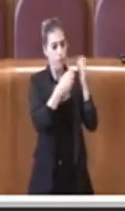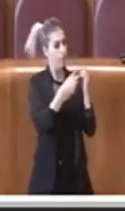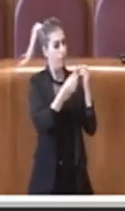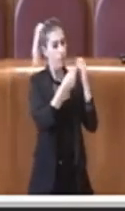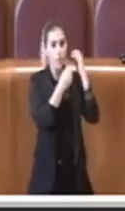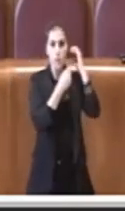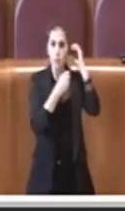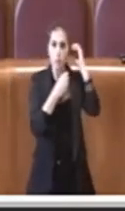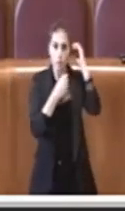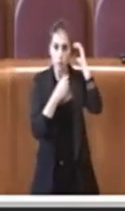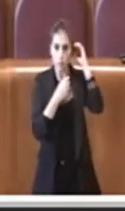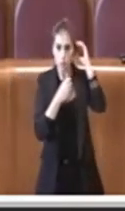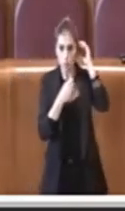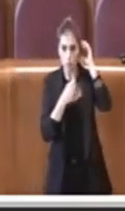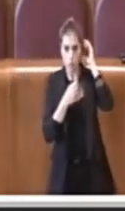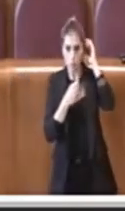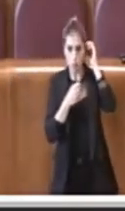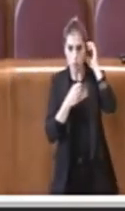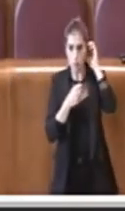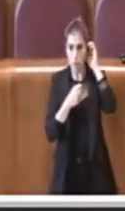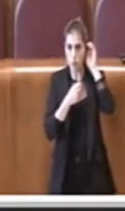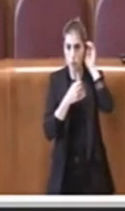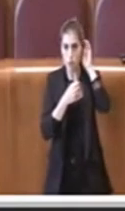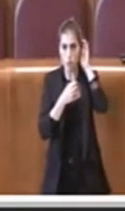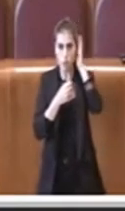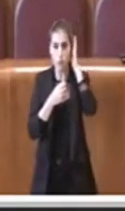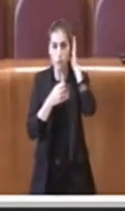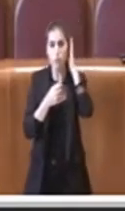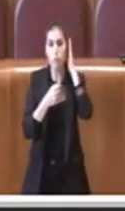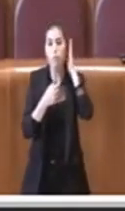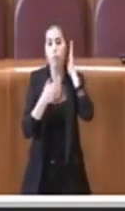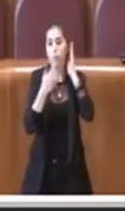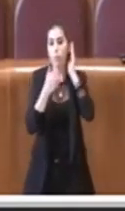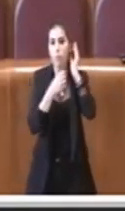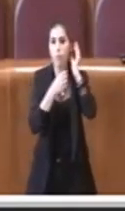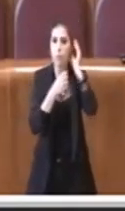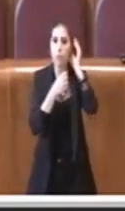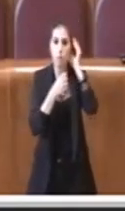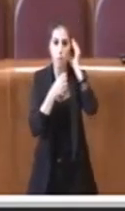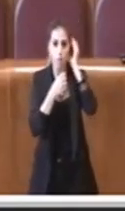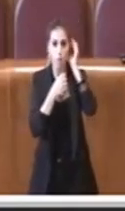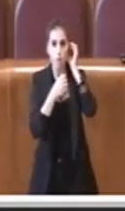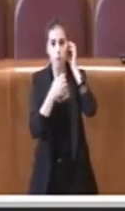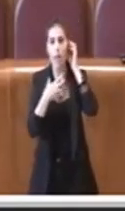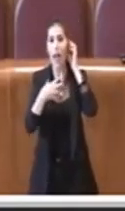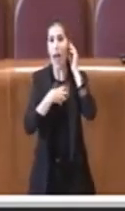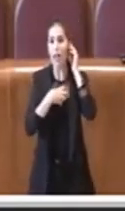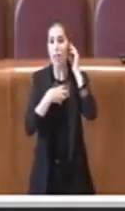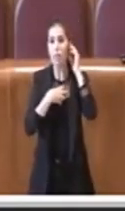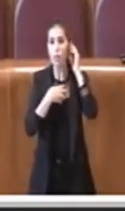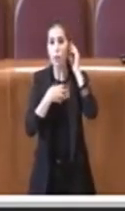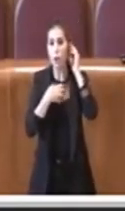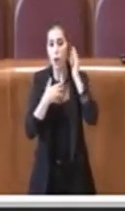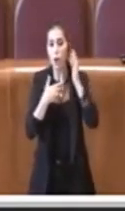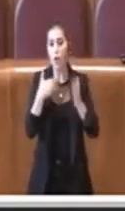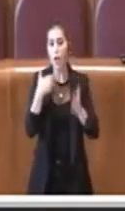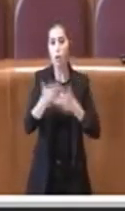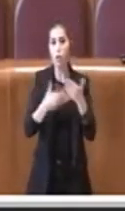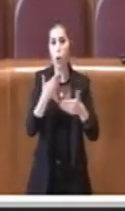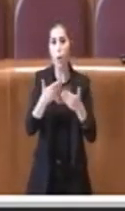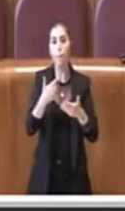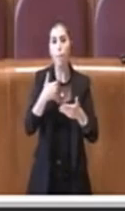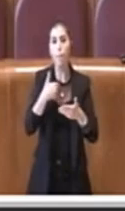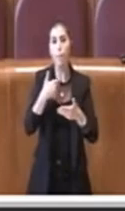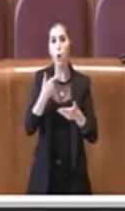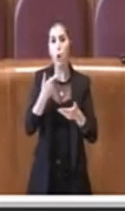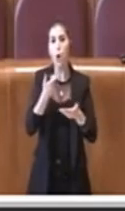ultimando ovviamente. Sin da subito l'assessore Ziantoni ha preso in mano una delibera che ovviamente doveva